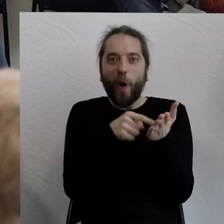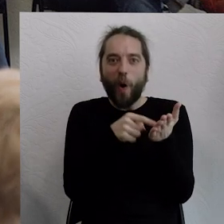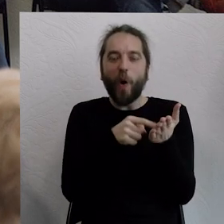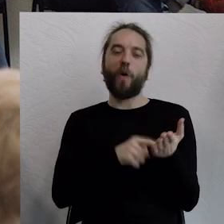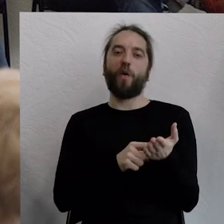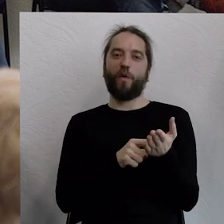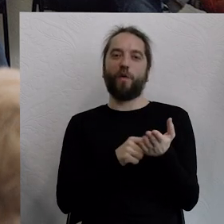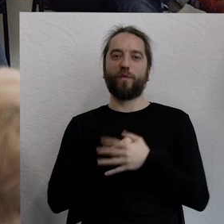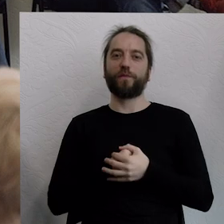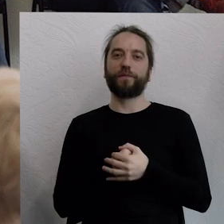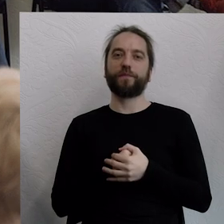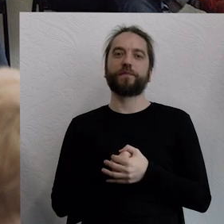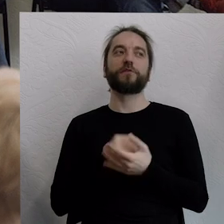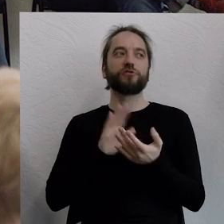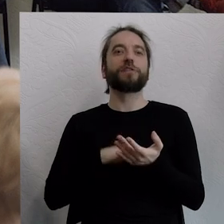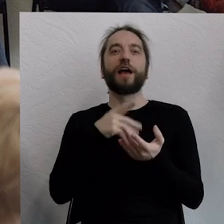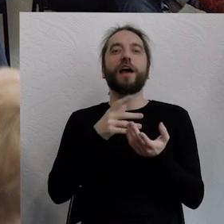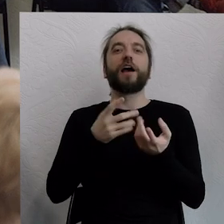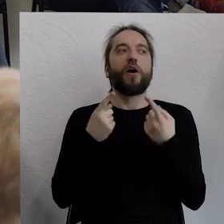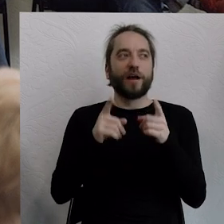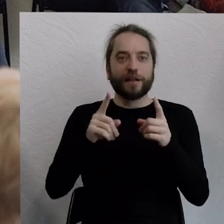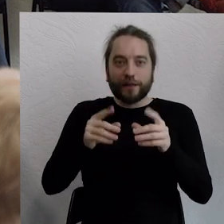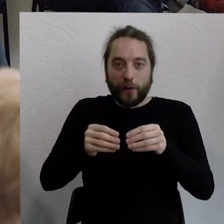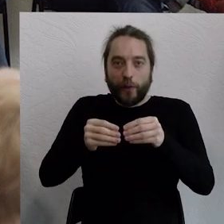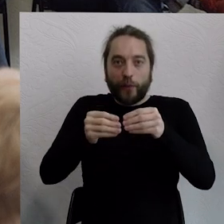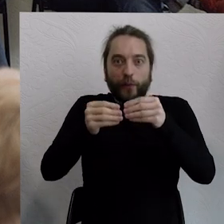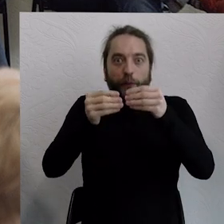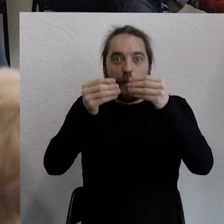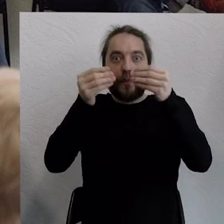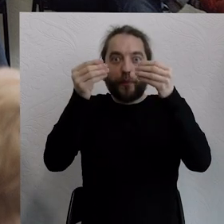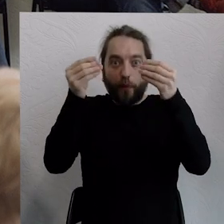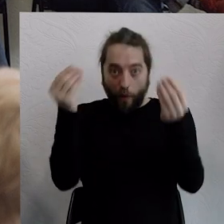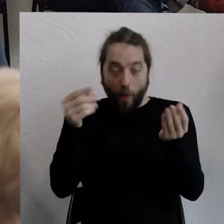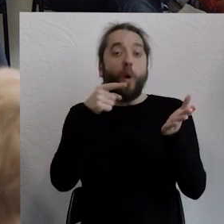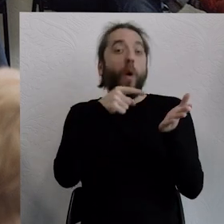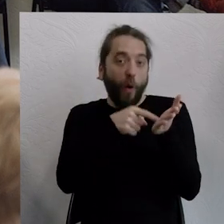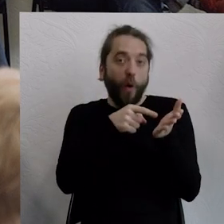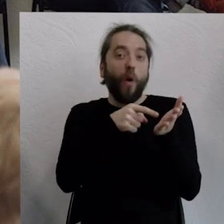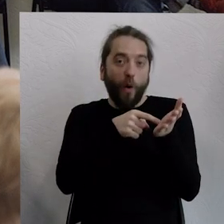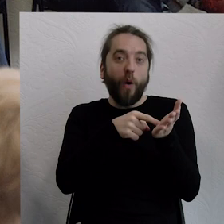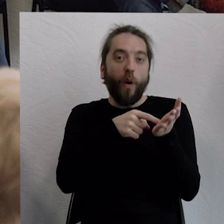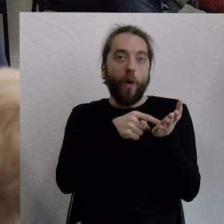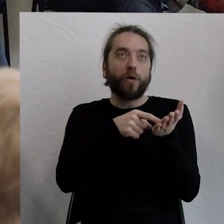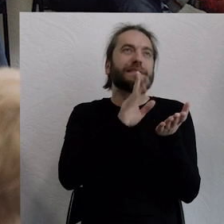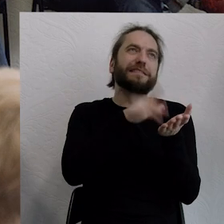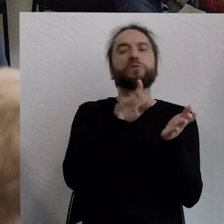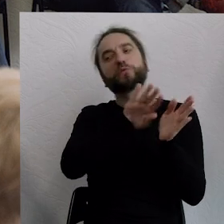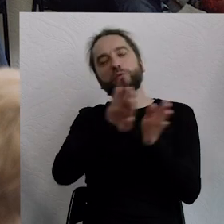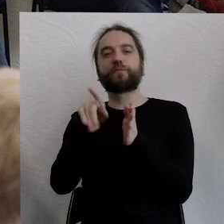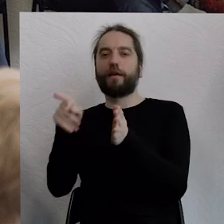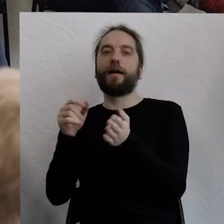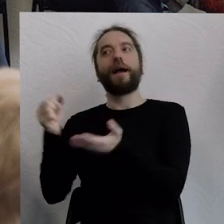progresywne raczej idą w tę samą stronę. Walka na poziomie grantów, na